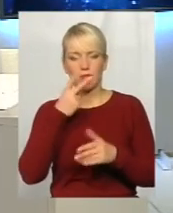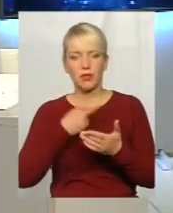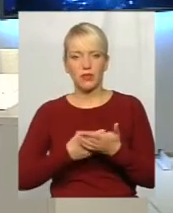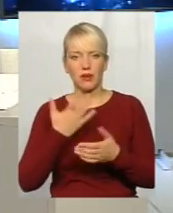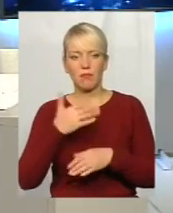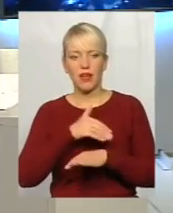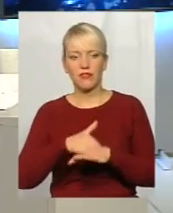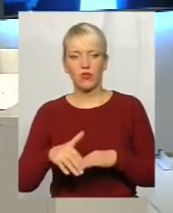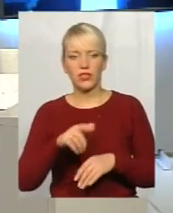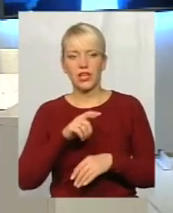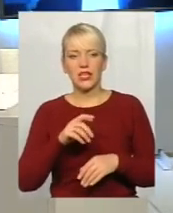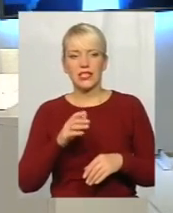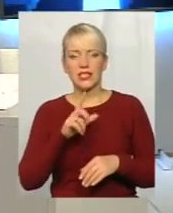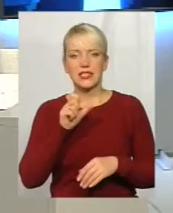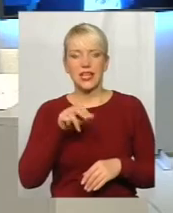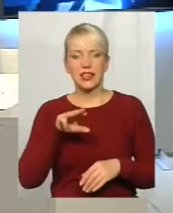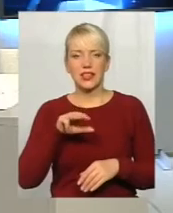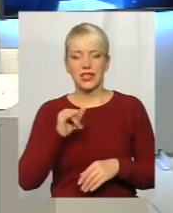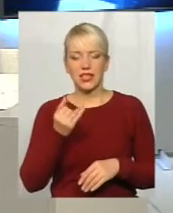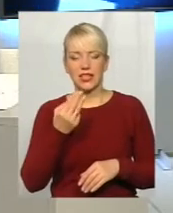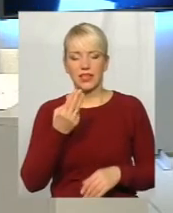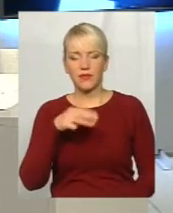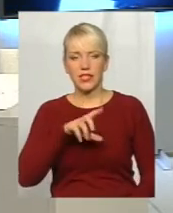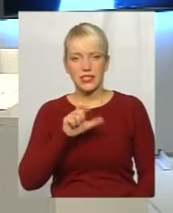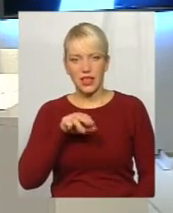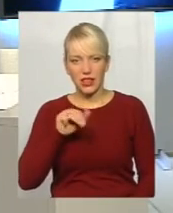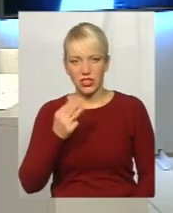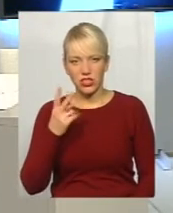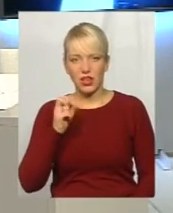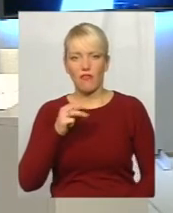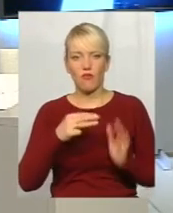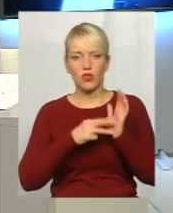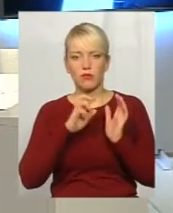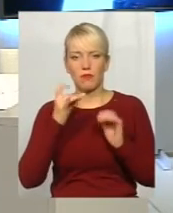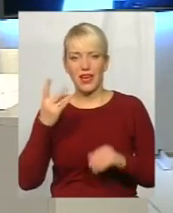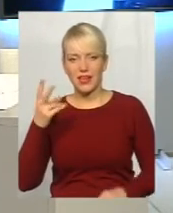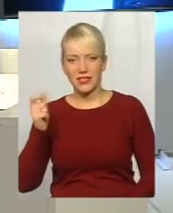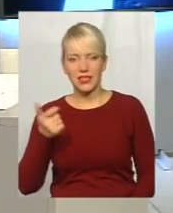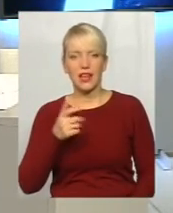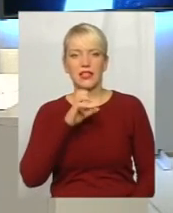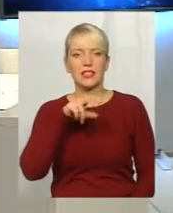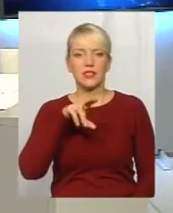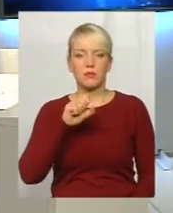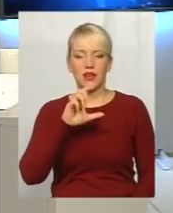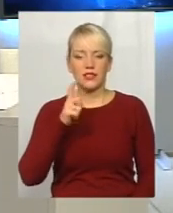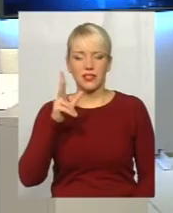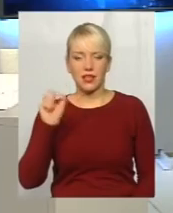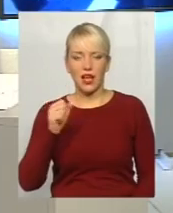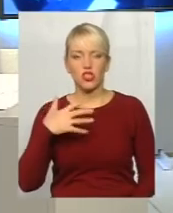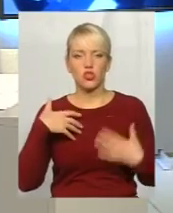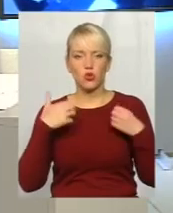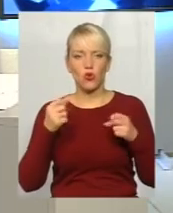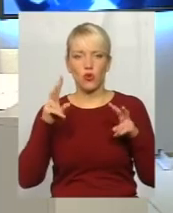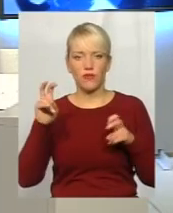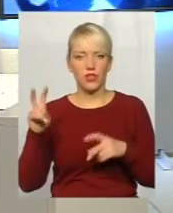5 вулиць за тисячна. 8 березня, Спаська, здоров'я, реконструкція